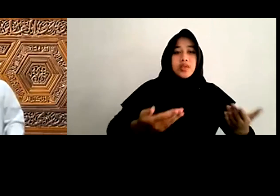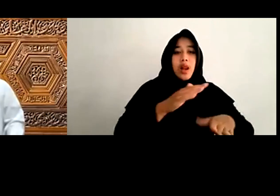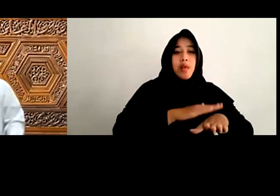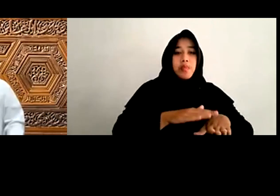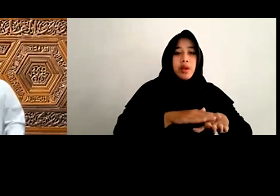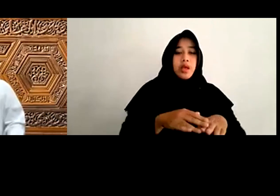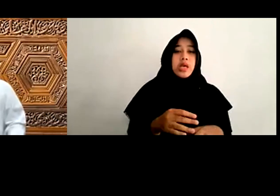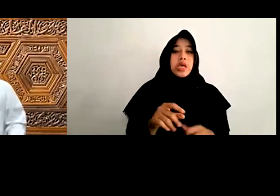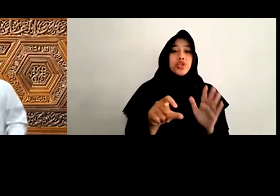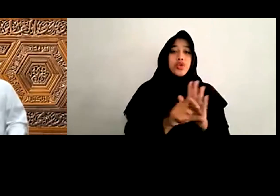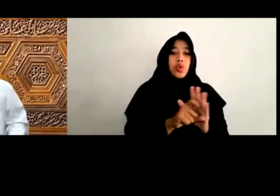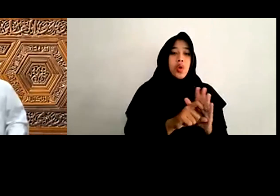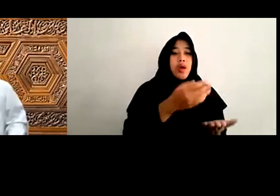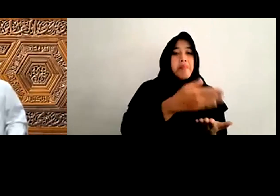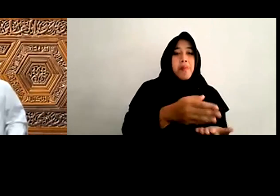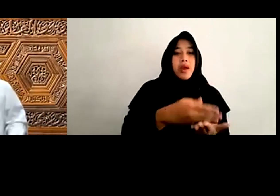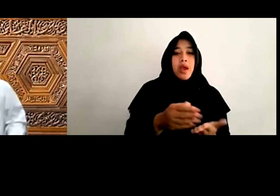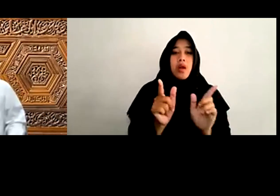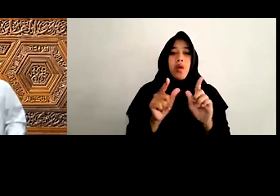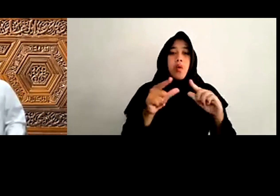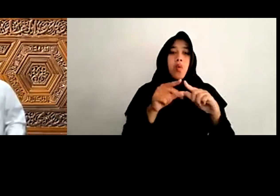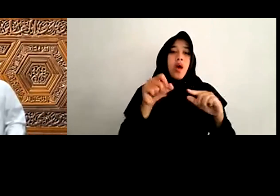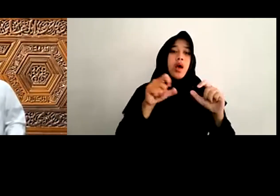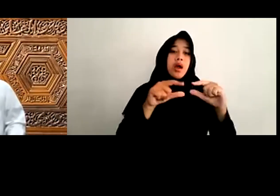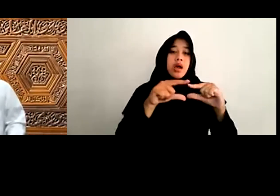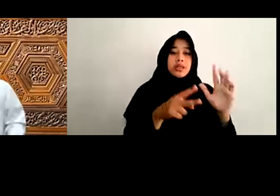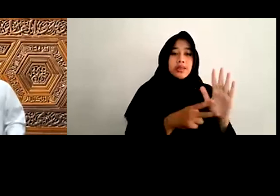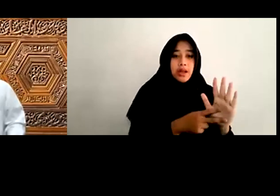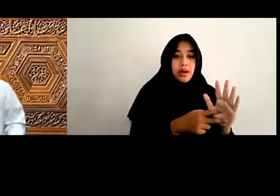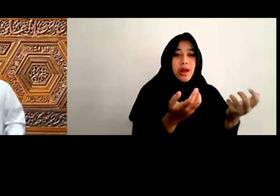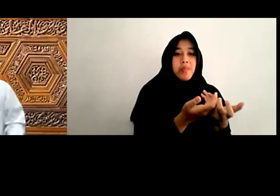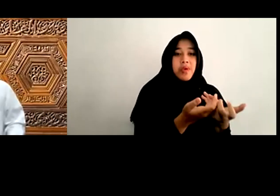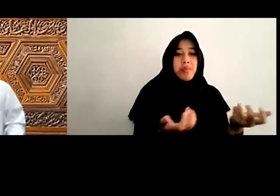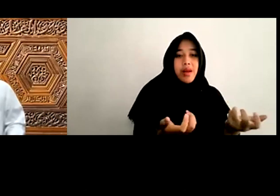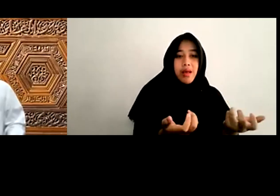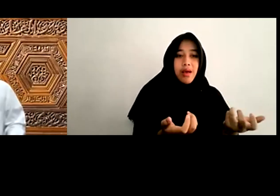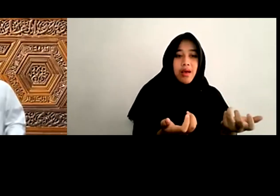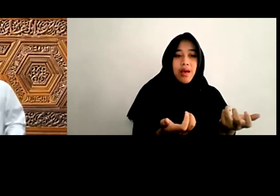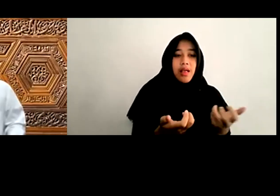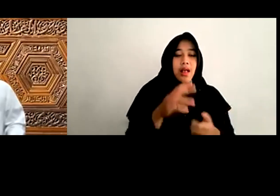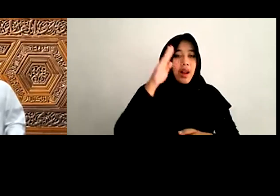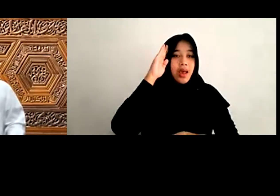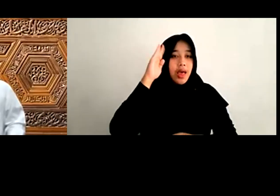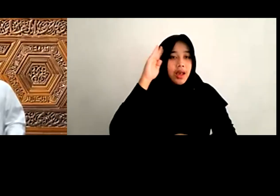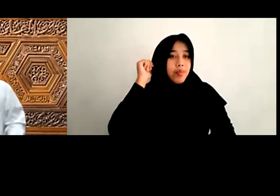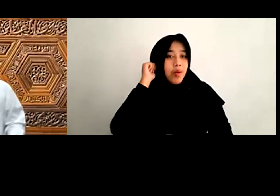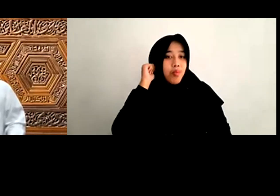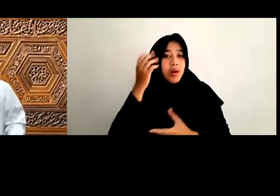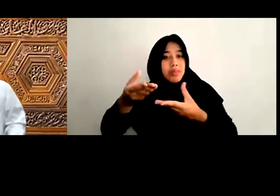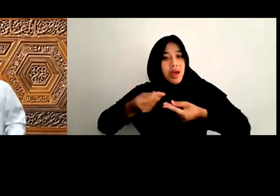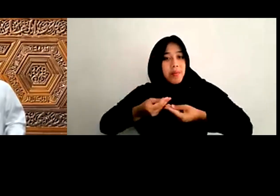Yang terkadang Berbeda Antara laki-laki Dan perempuan Bukan didasarkan Pada kemanusiaan Dan